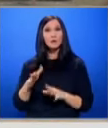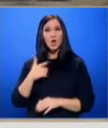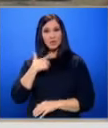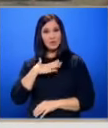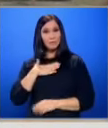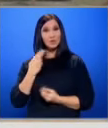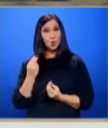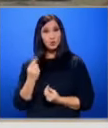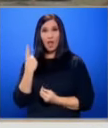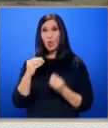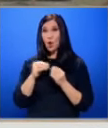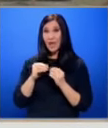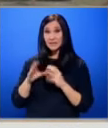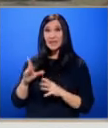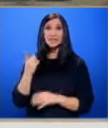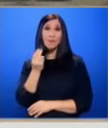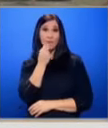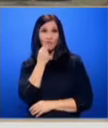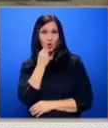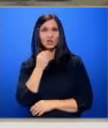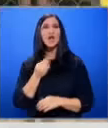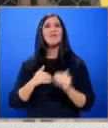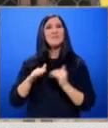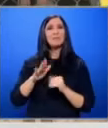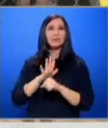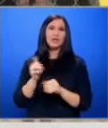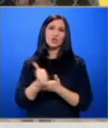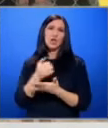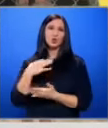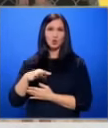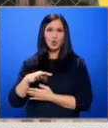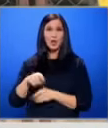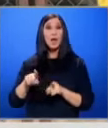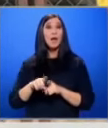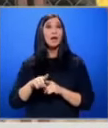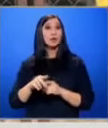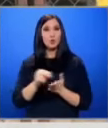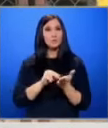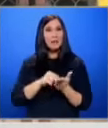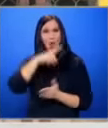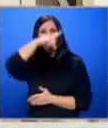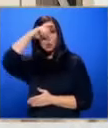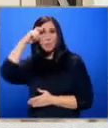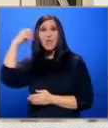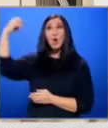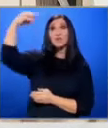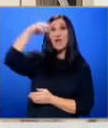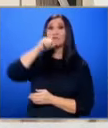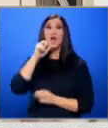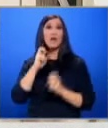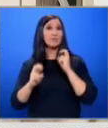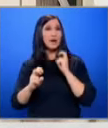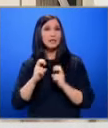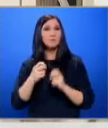едно яйце само в уража е над 15-16 стотинки Като начисли отопление, осветление, вода, транспорт,